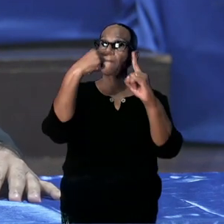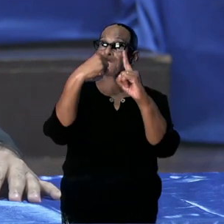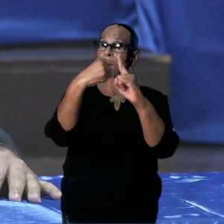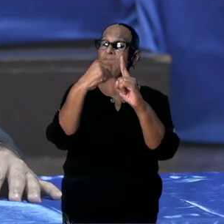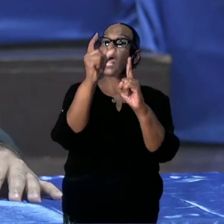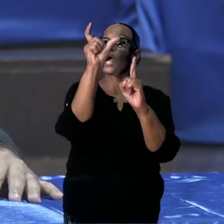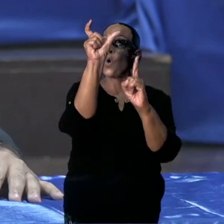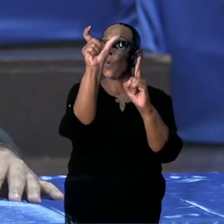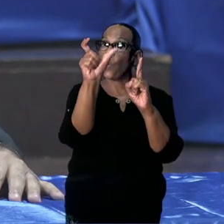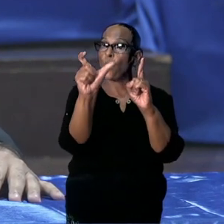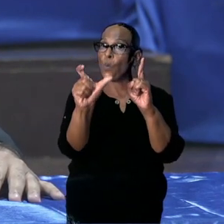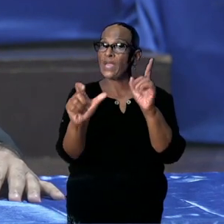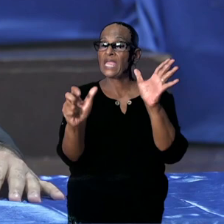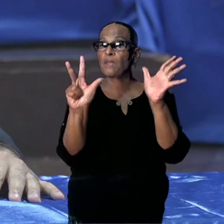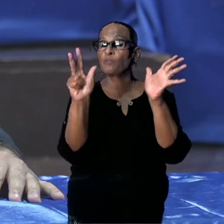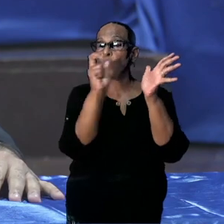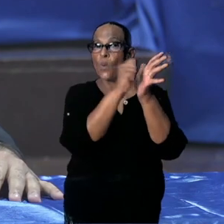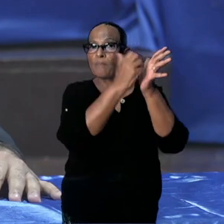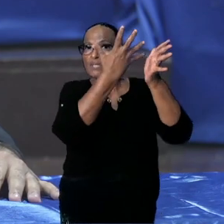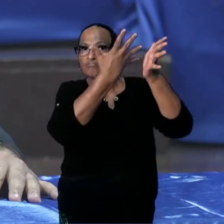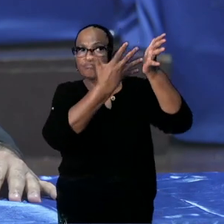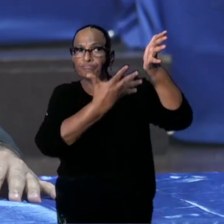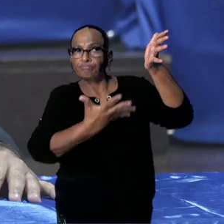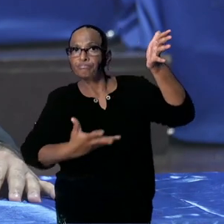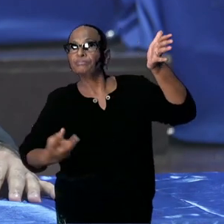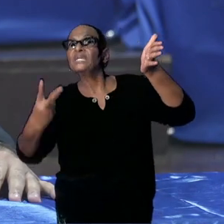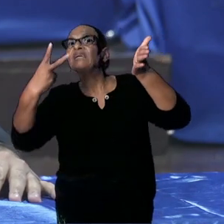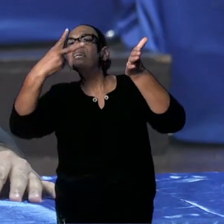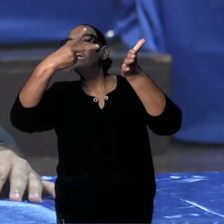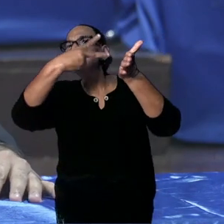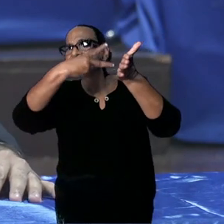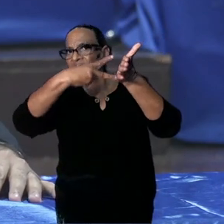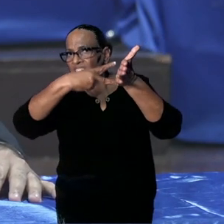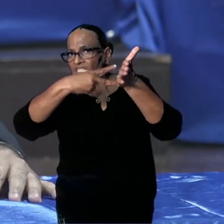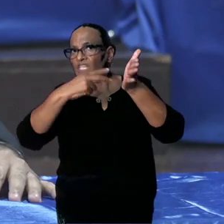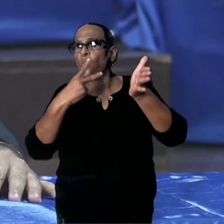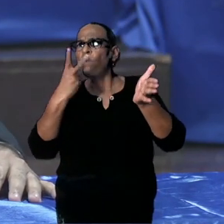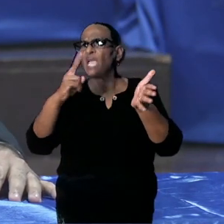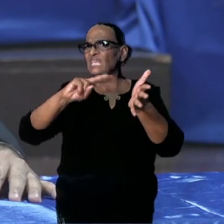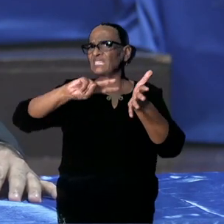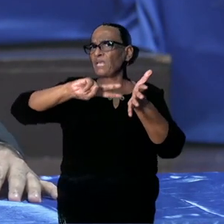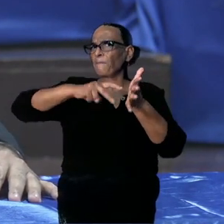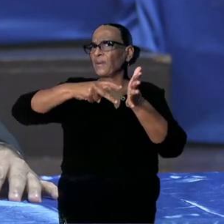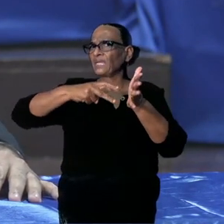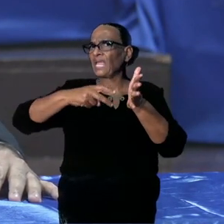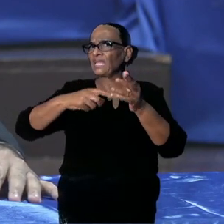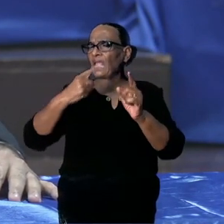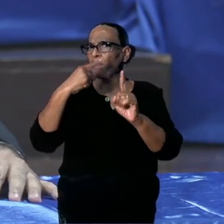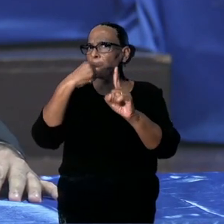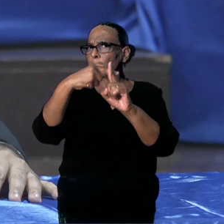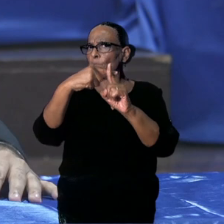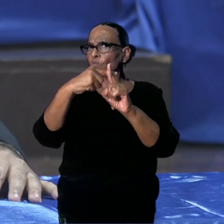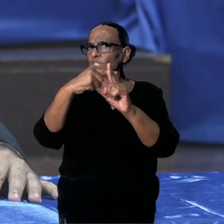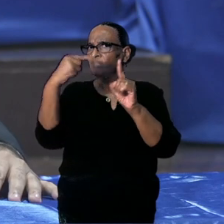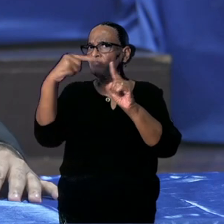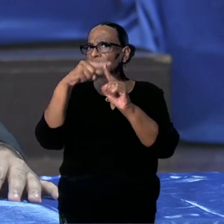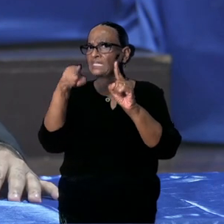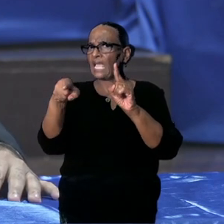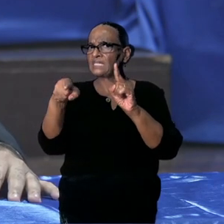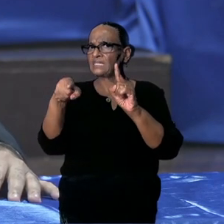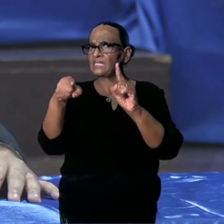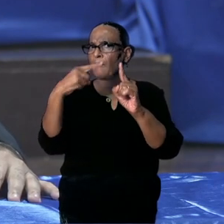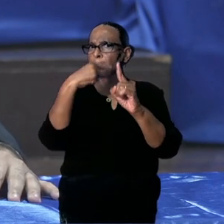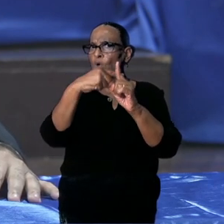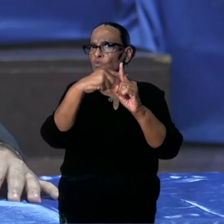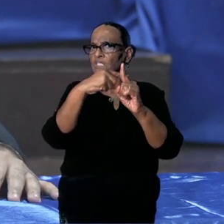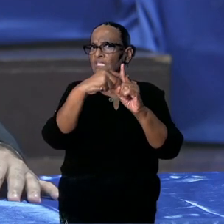het probleem wat we ervaren in de praktijk is wanneer de positieve getest zijn en je hebt een x-aantal positieve.